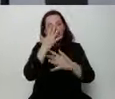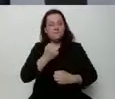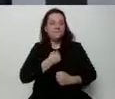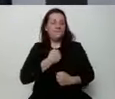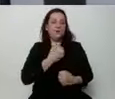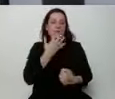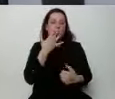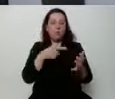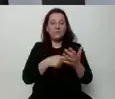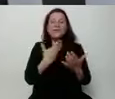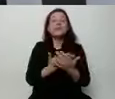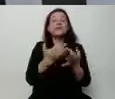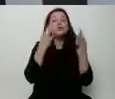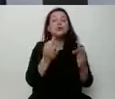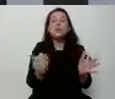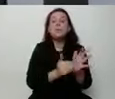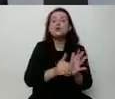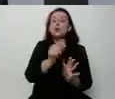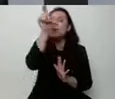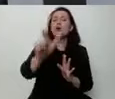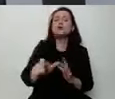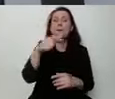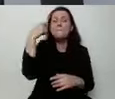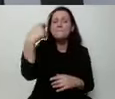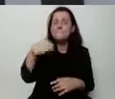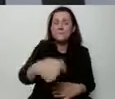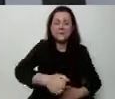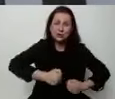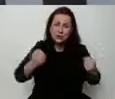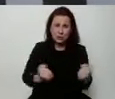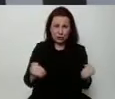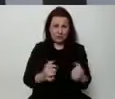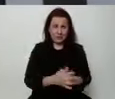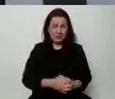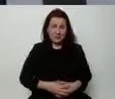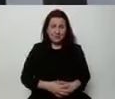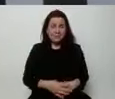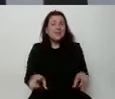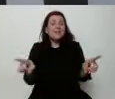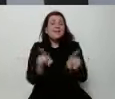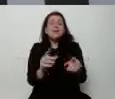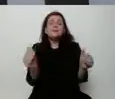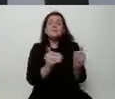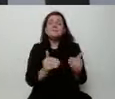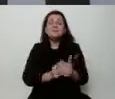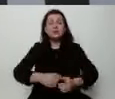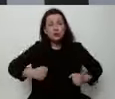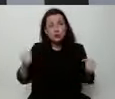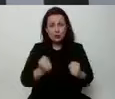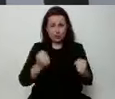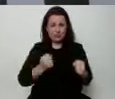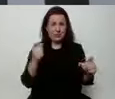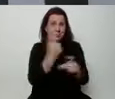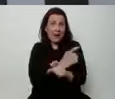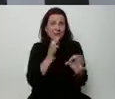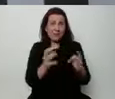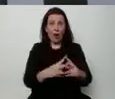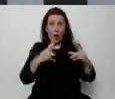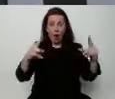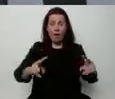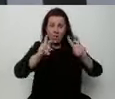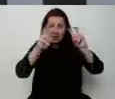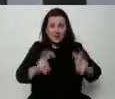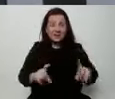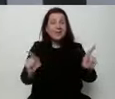prezydenta, dzisiaj, jak nigdy w kryzysie, potrzeba silnego państwa. I trzeba państwa, które jest uczciwe,